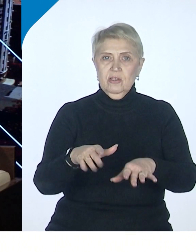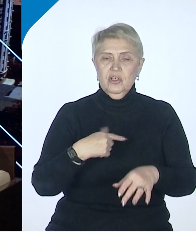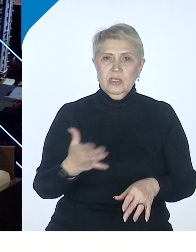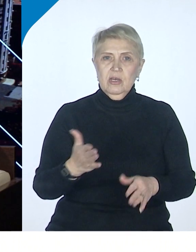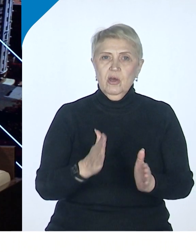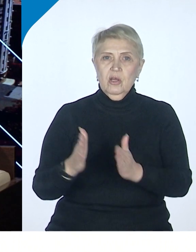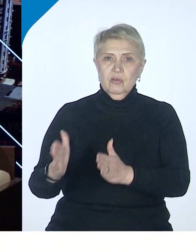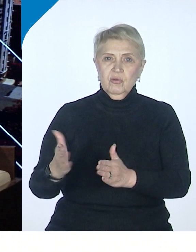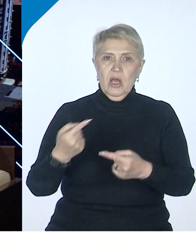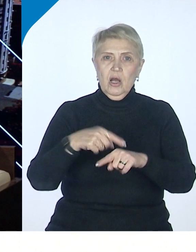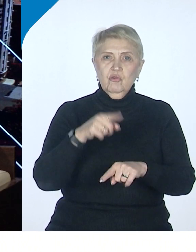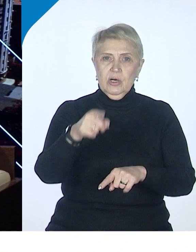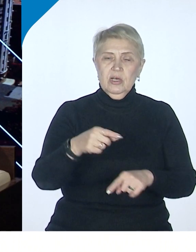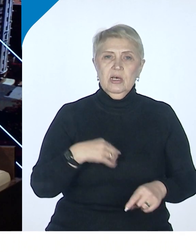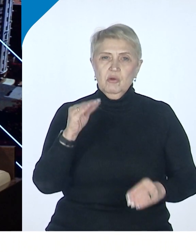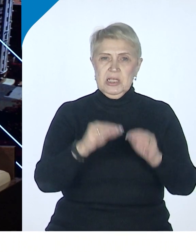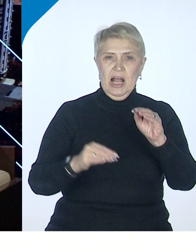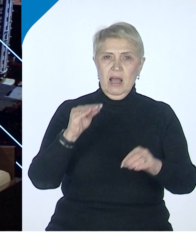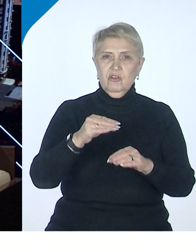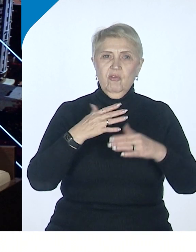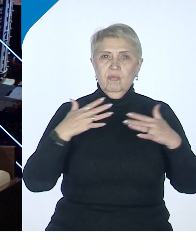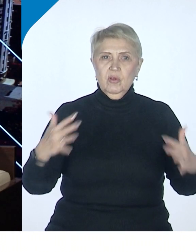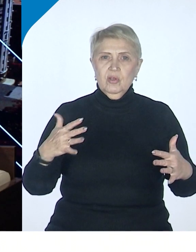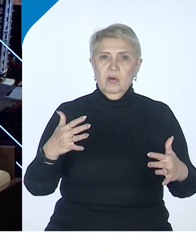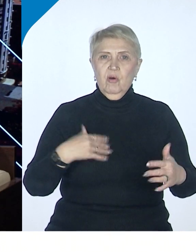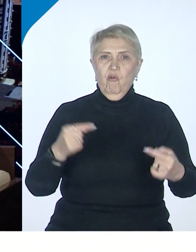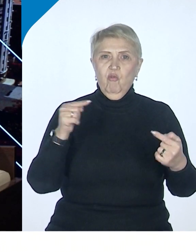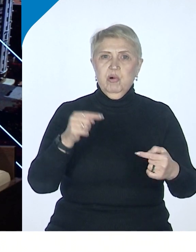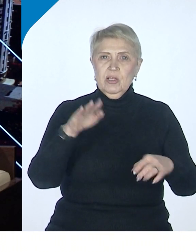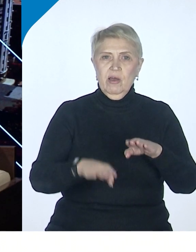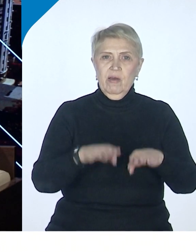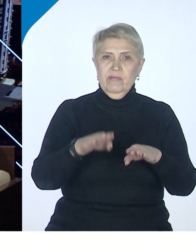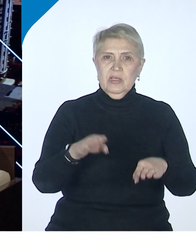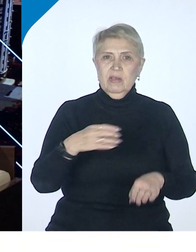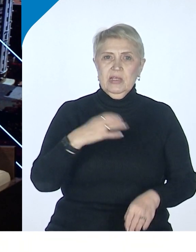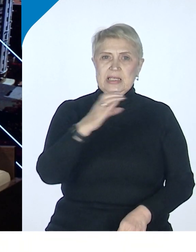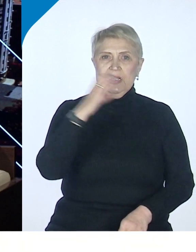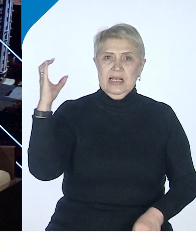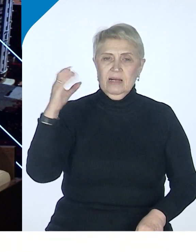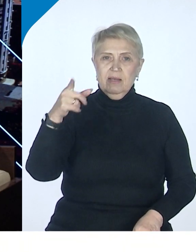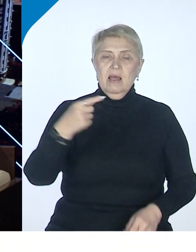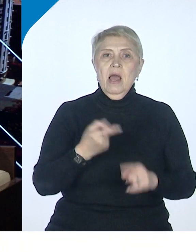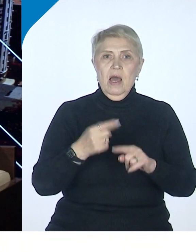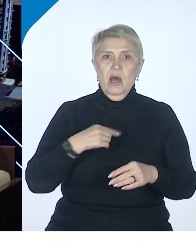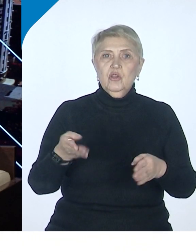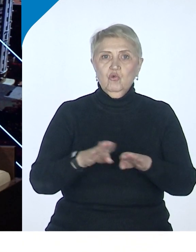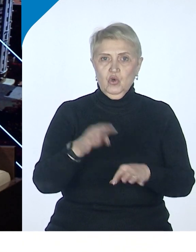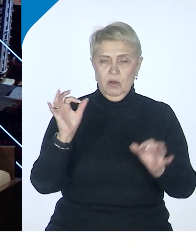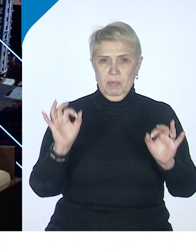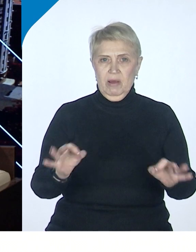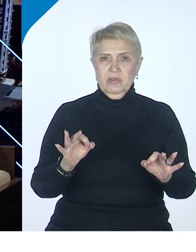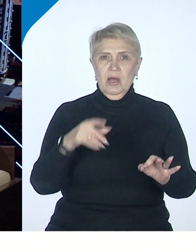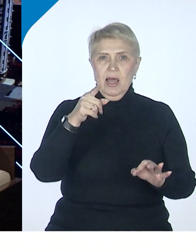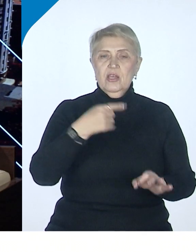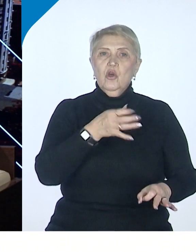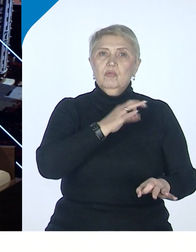накачивали не просто так, а накачивали в противовес Советскому Союзу. Это тоже правда. Но они это использовали